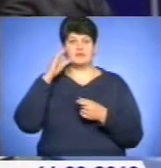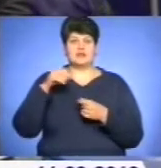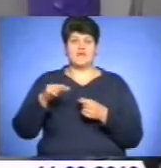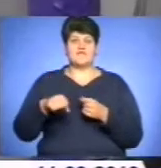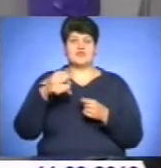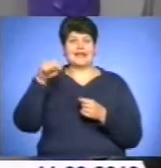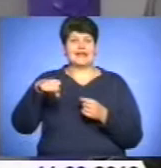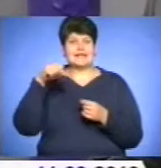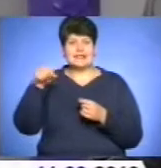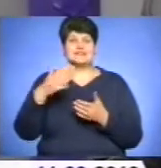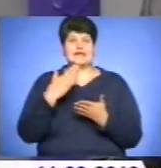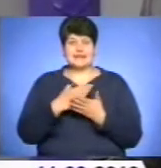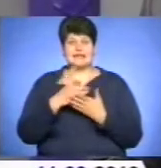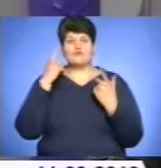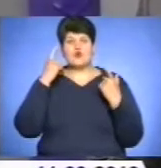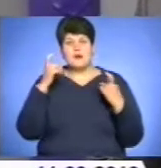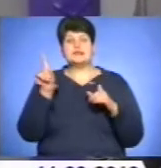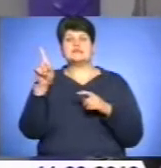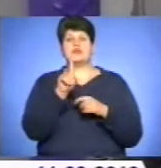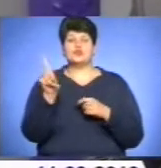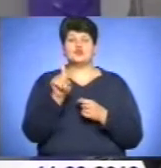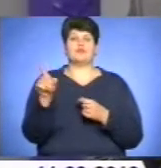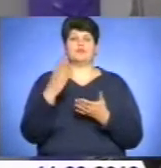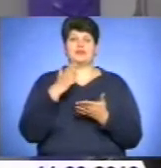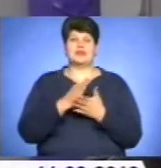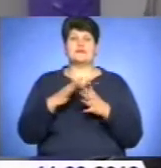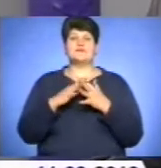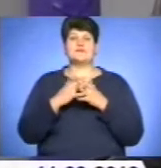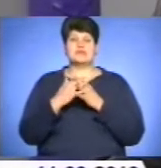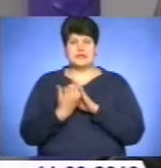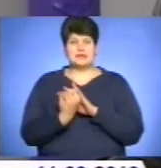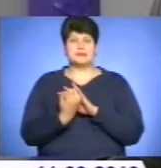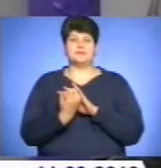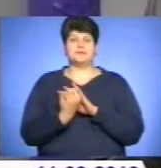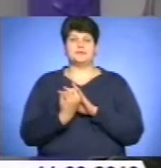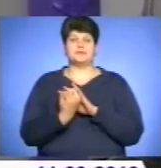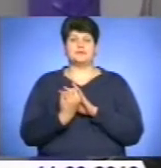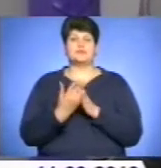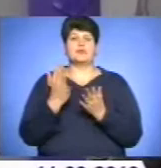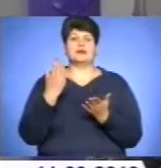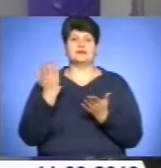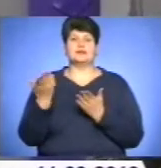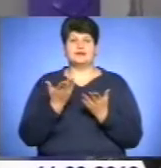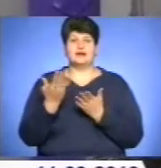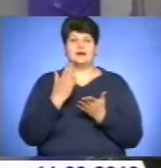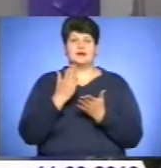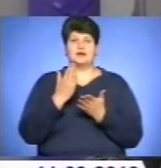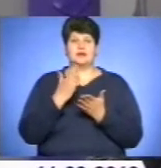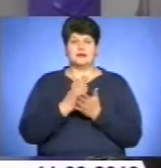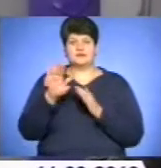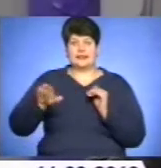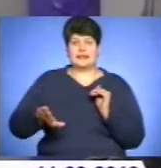є вже інформація, в деяких населених пунктах, які мешкають в низинах,